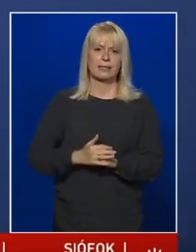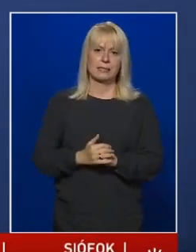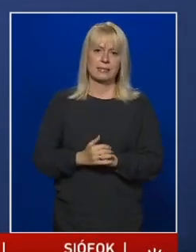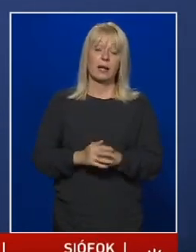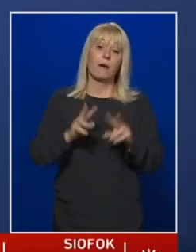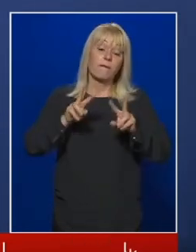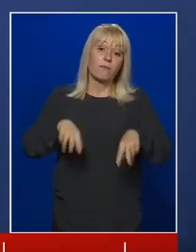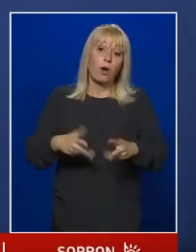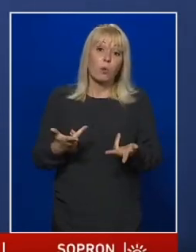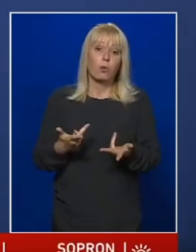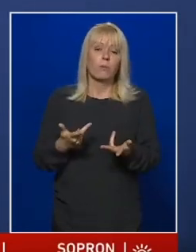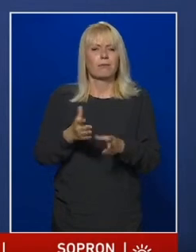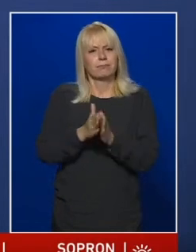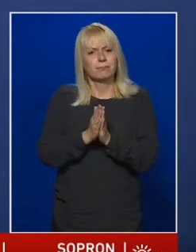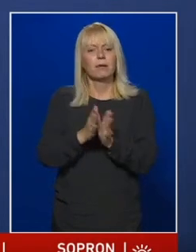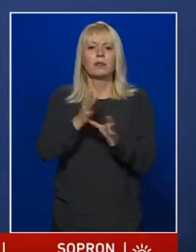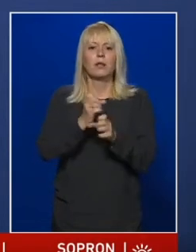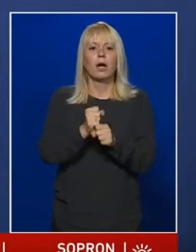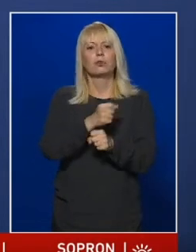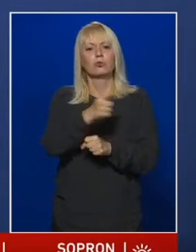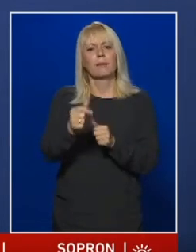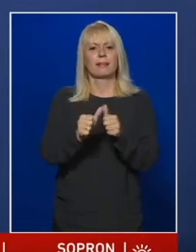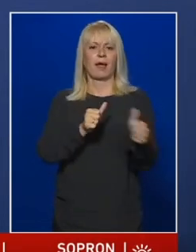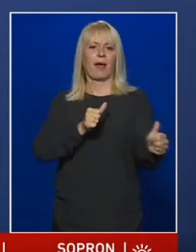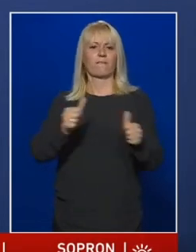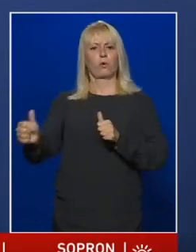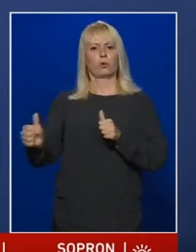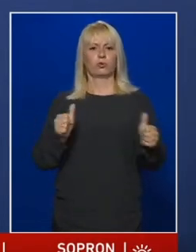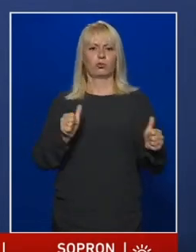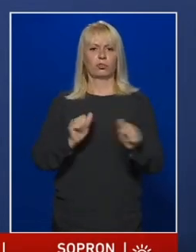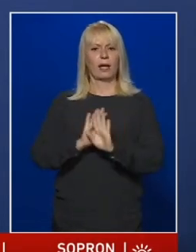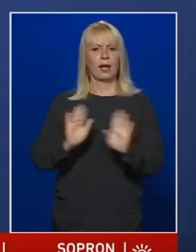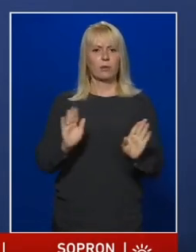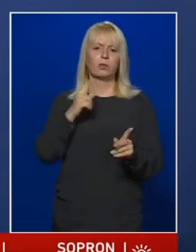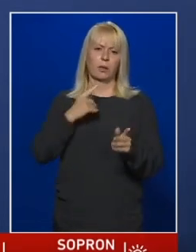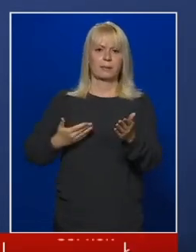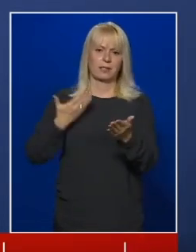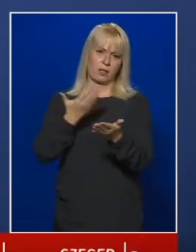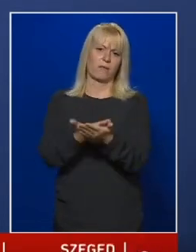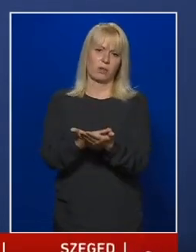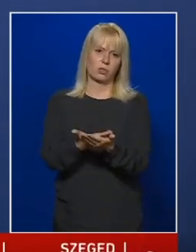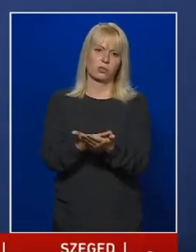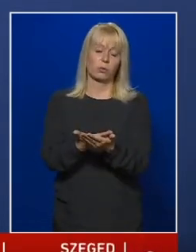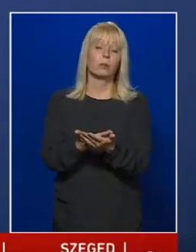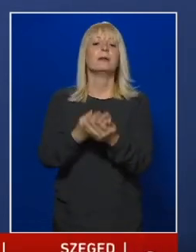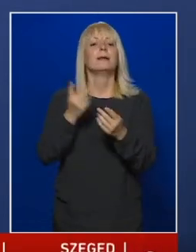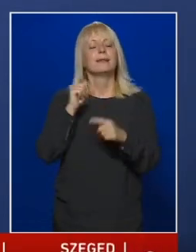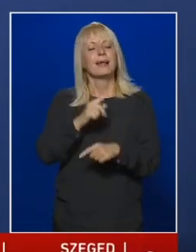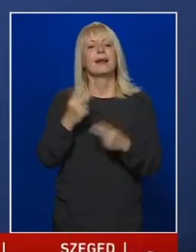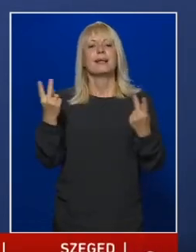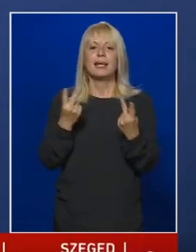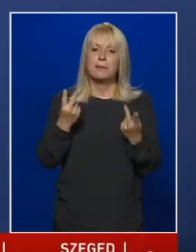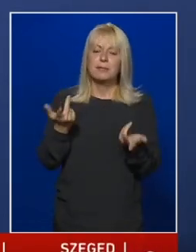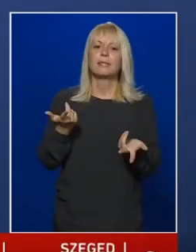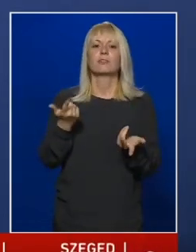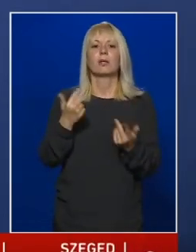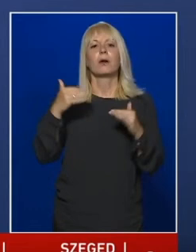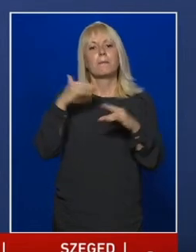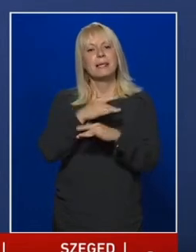valóban tartsuk be azokat a távolságokat, amelyeket javasolunk, de természetesen a